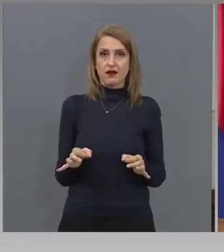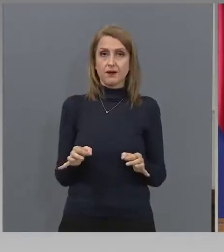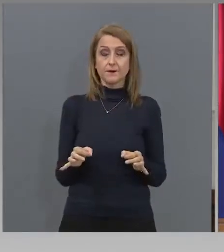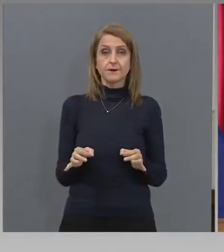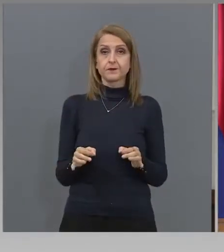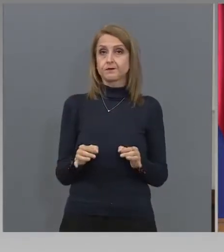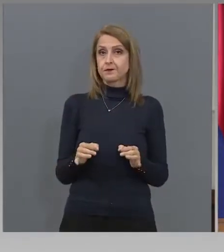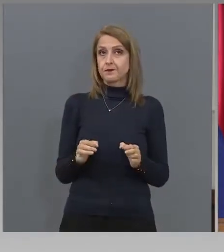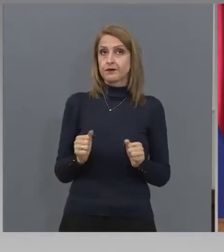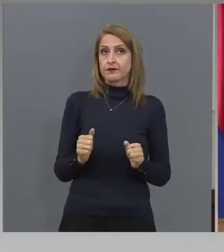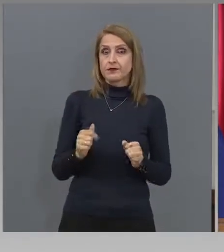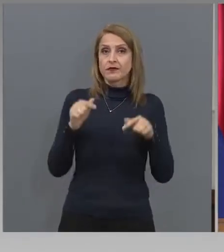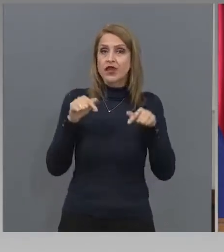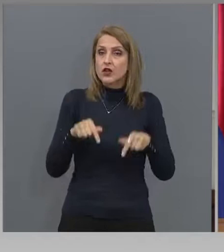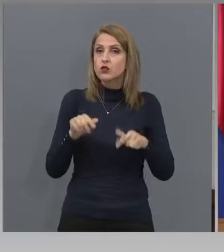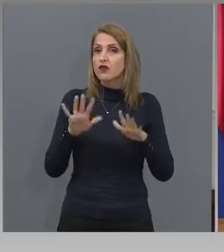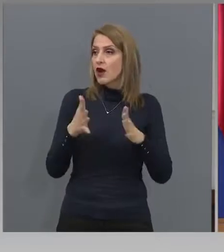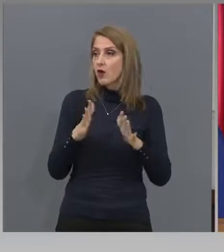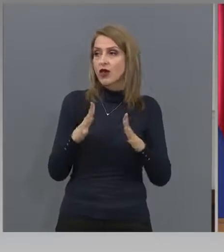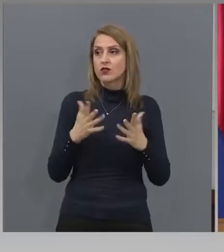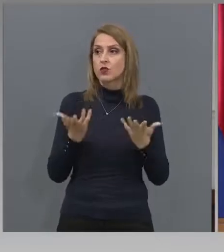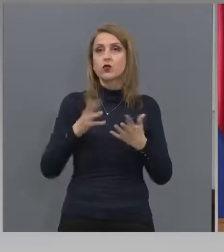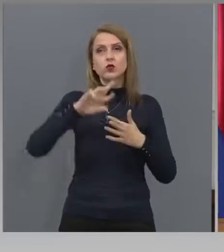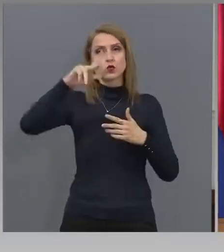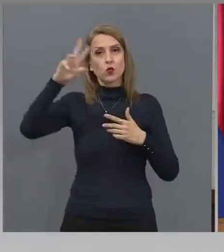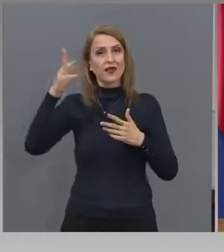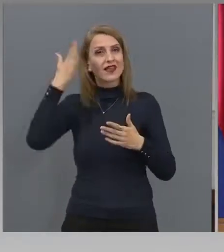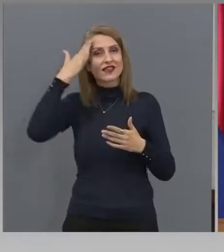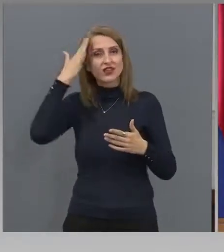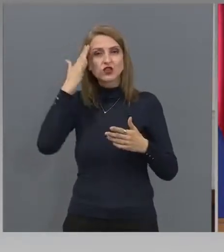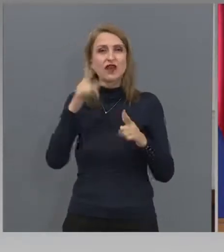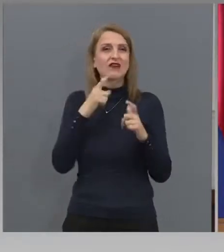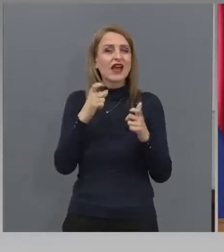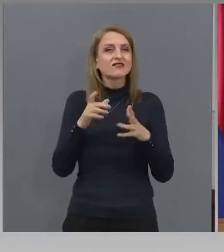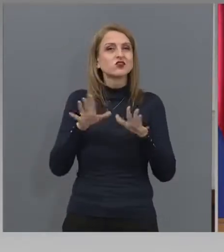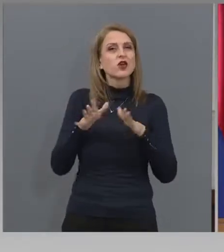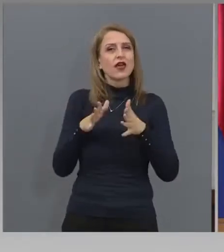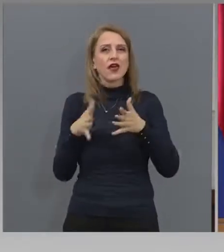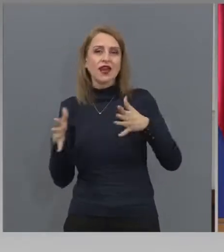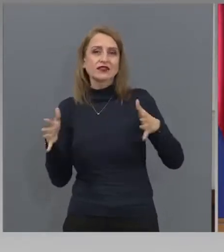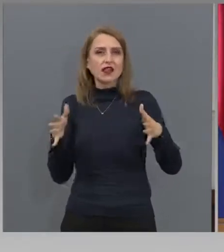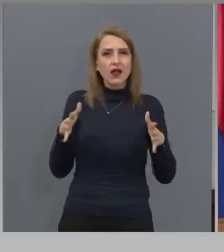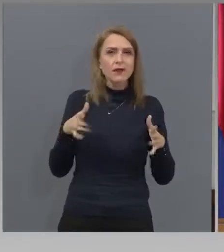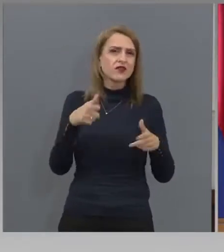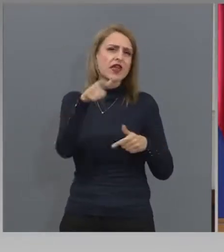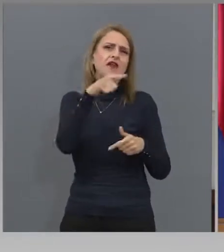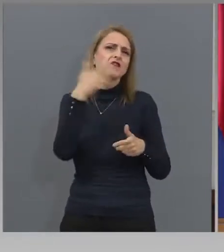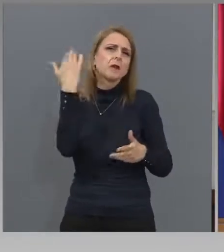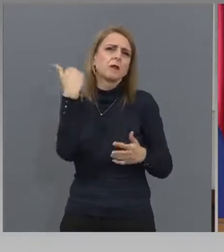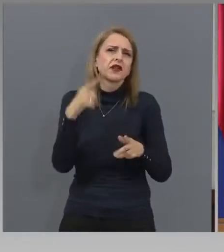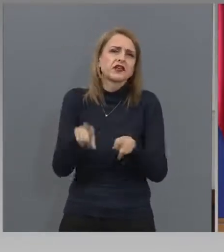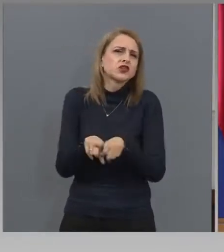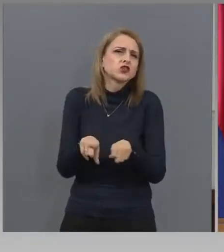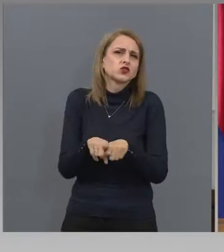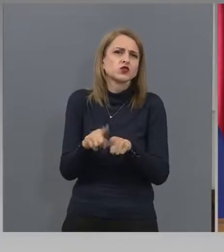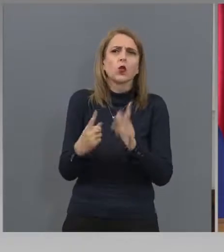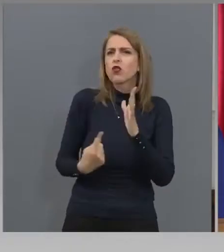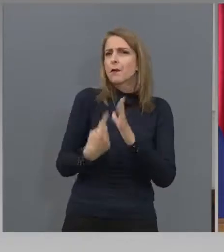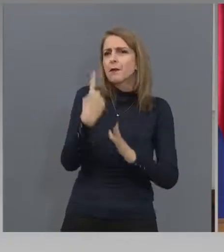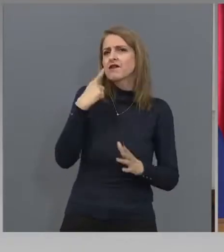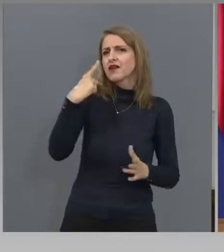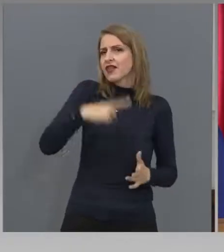това, което в другите държави наричат разхлабване, вие си бяхте разхлабвани от първия ден.